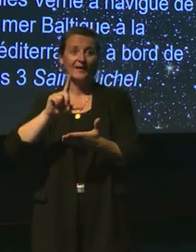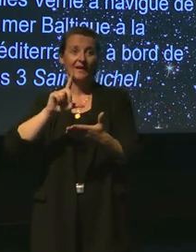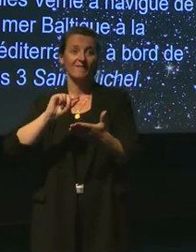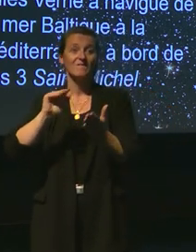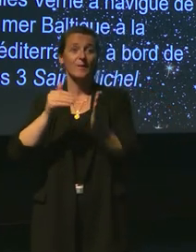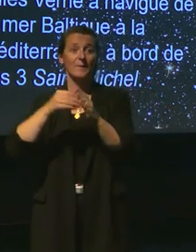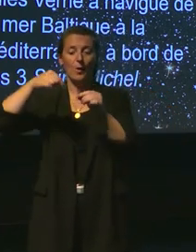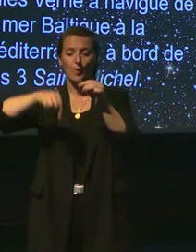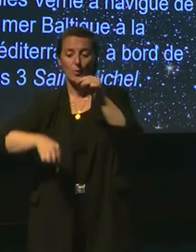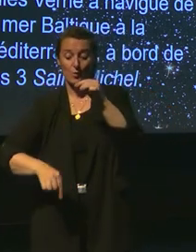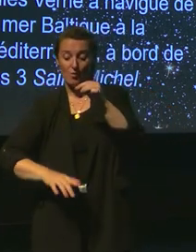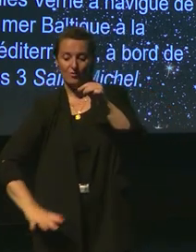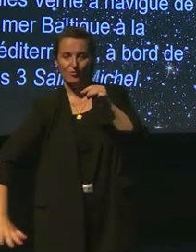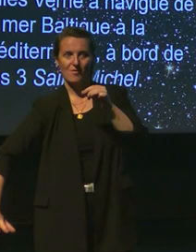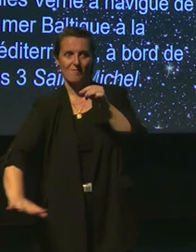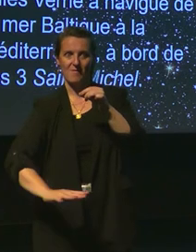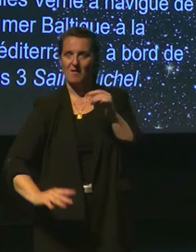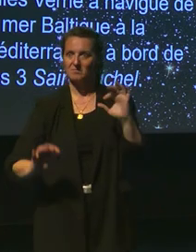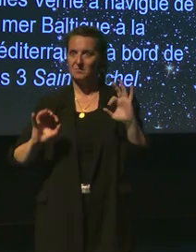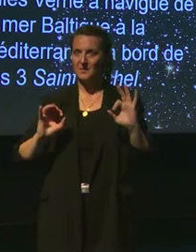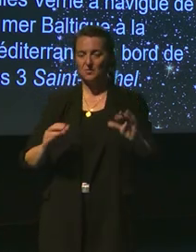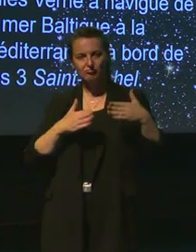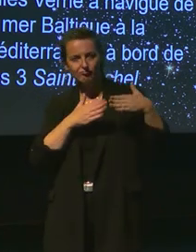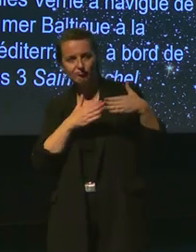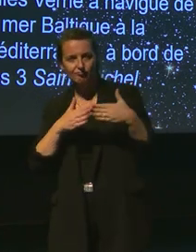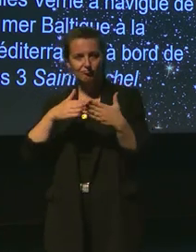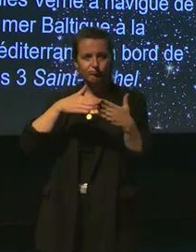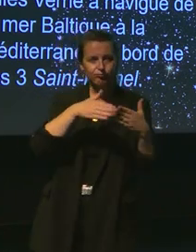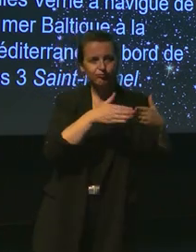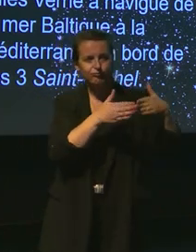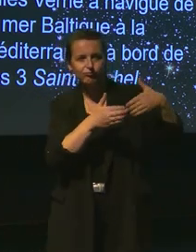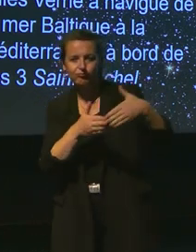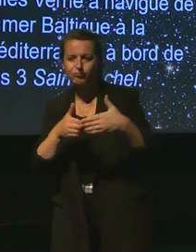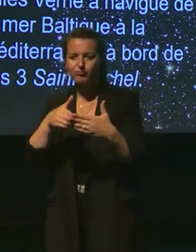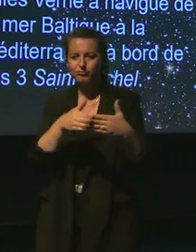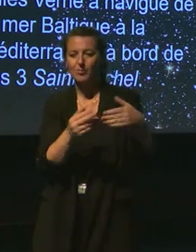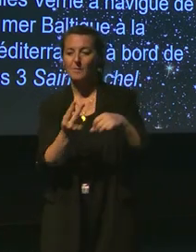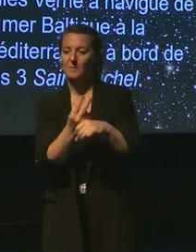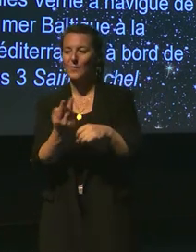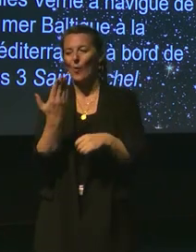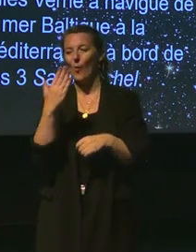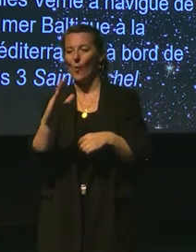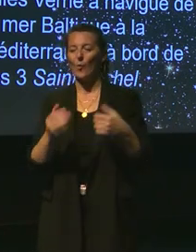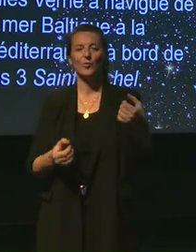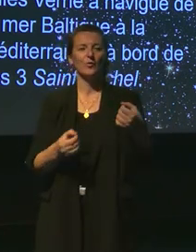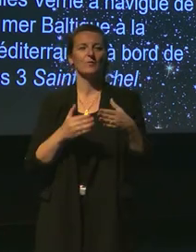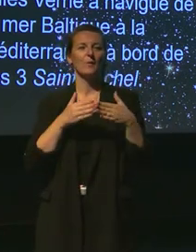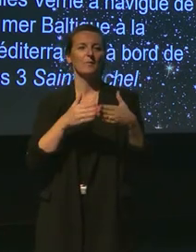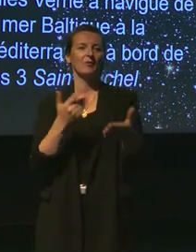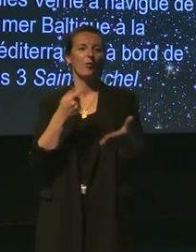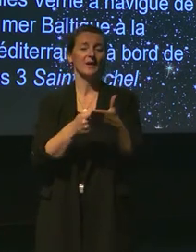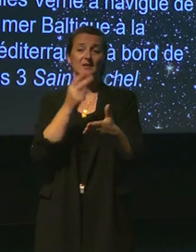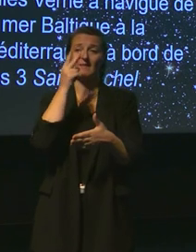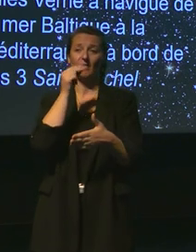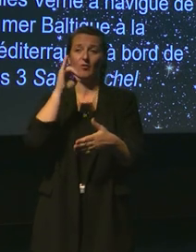vous parlerai dans peu de temps. Il a donc navigué, de fait, avec également son yacht, yacht acheté à Nantes, fortil